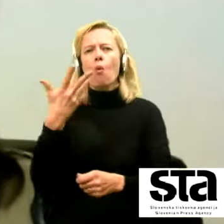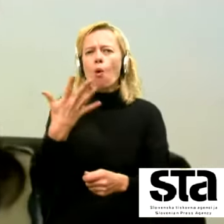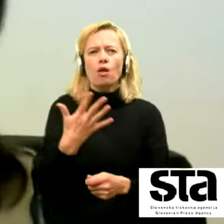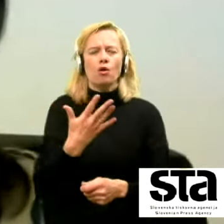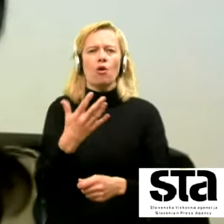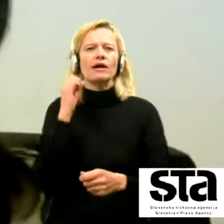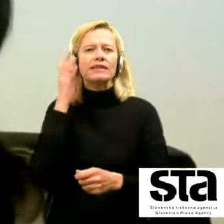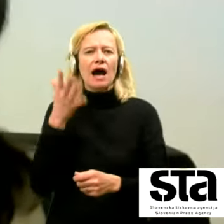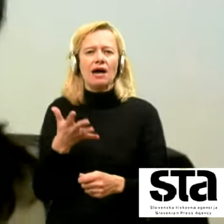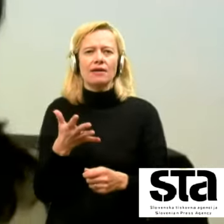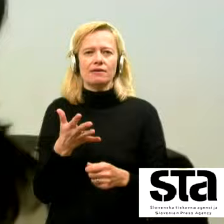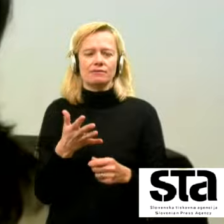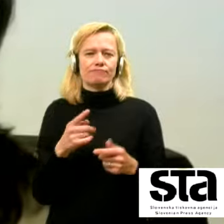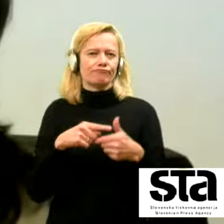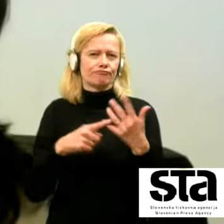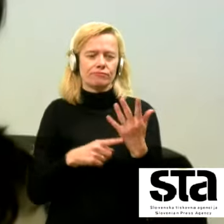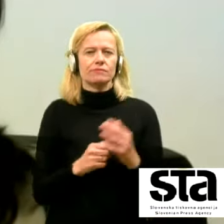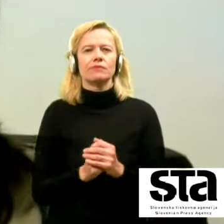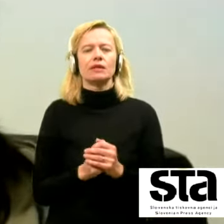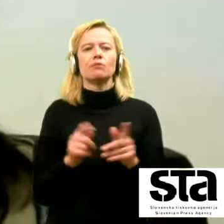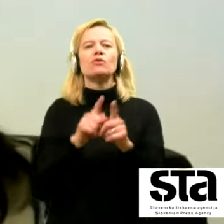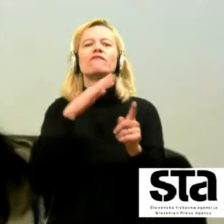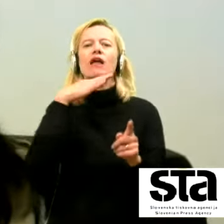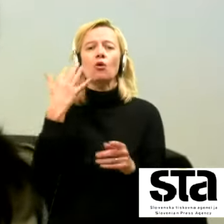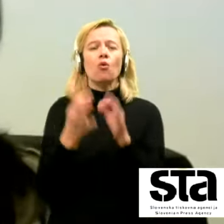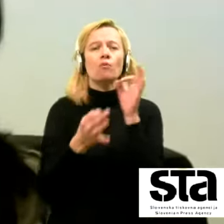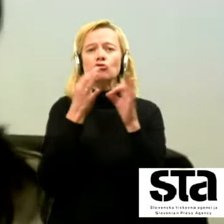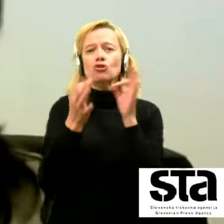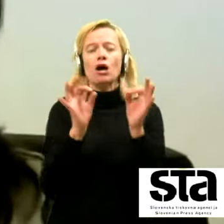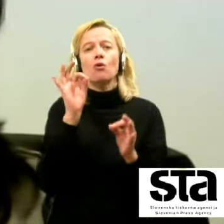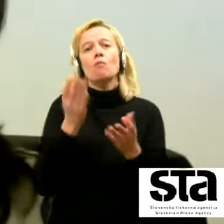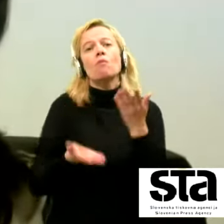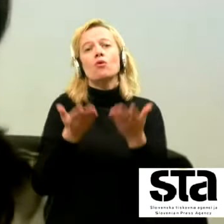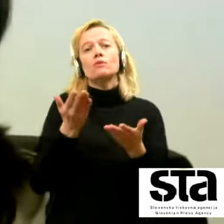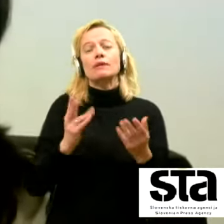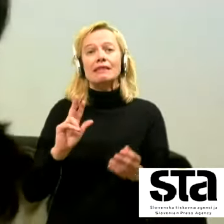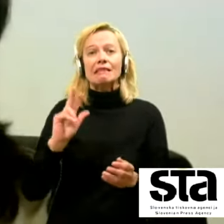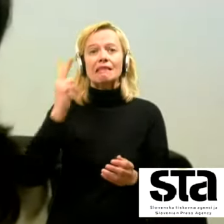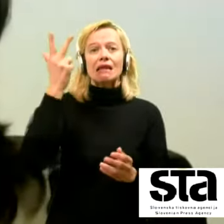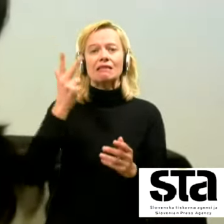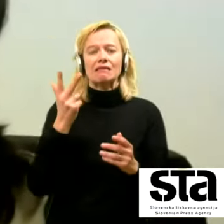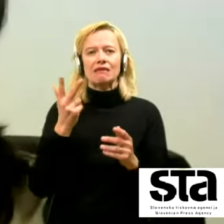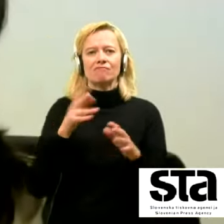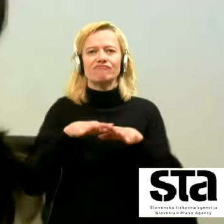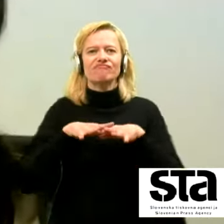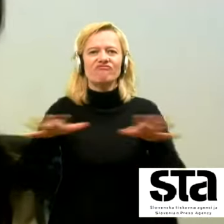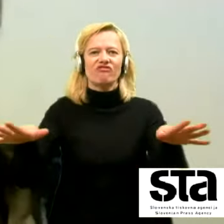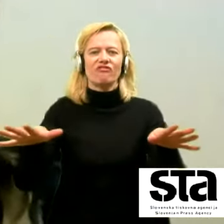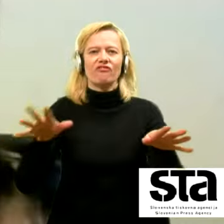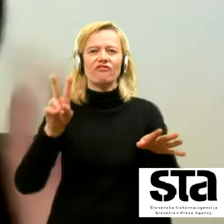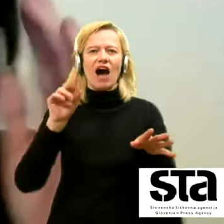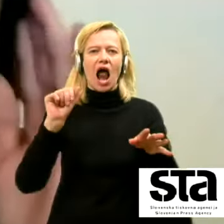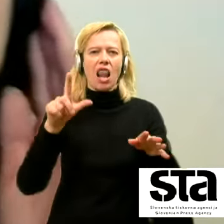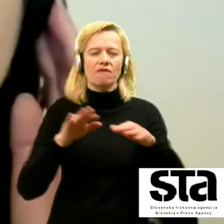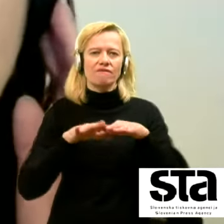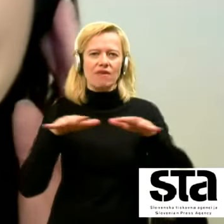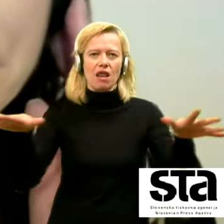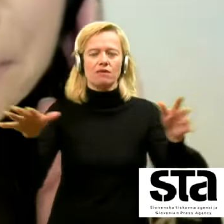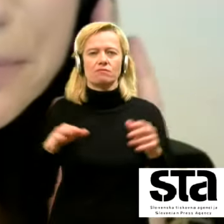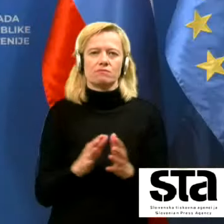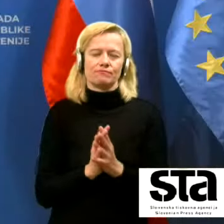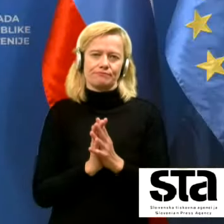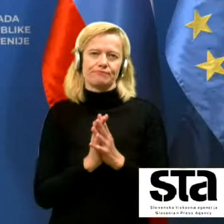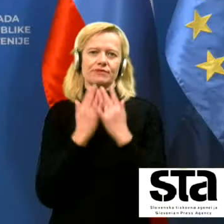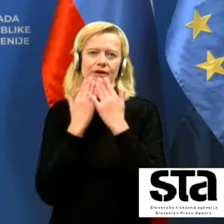daj in tako naprej. Ter beliko je tudi vprašano, mora biti v tretjem valu, če boste lahko tudi to malo pokomentirali. Hvala lepa.